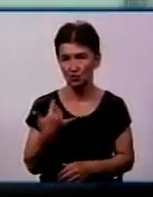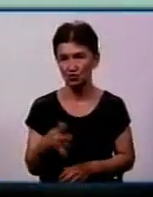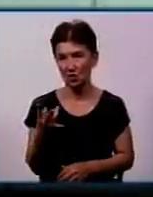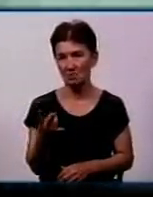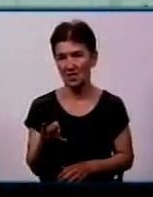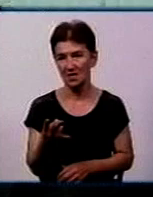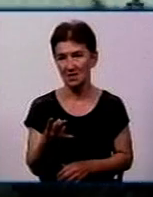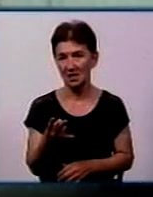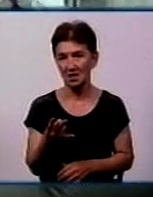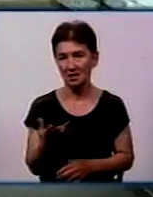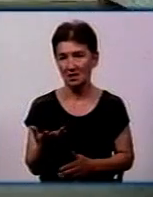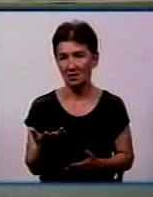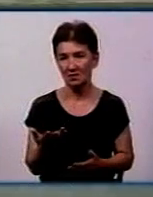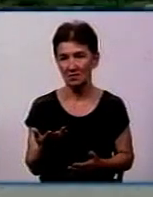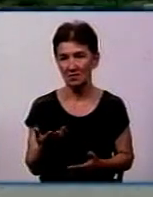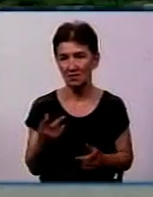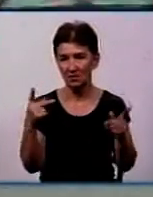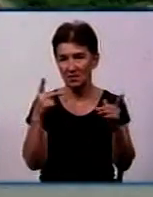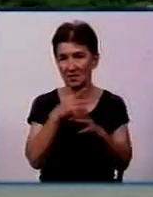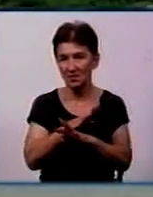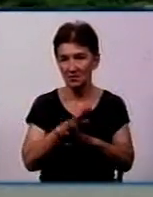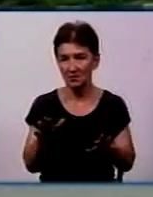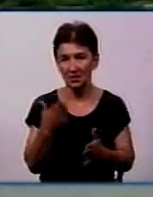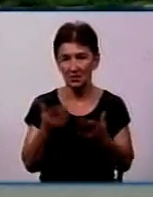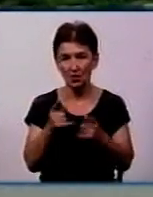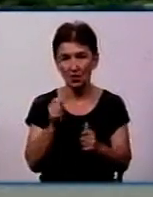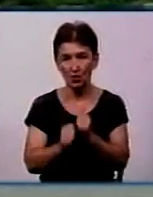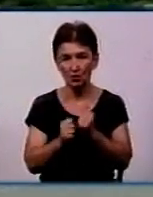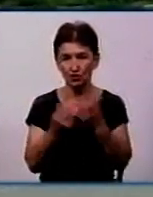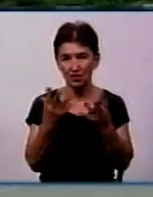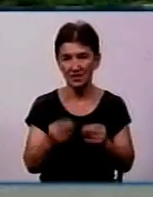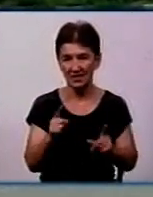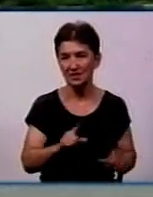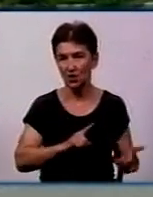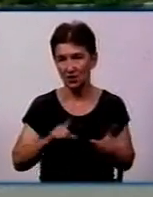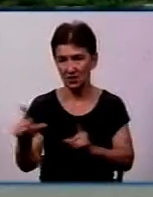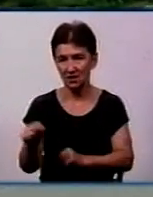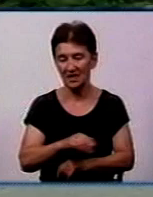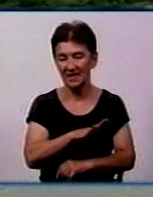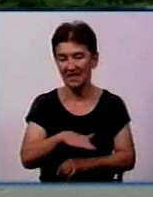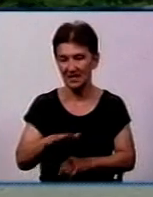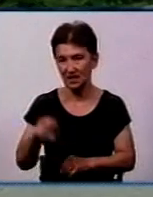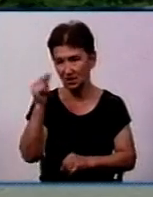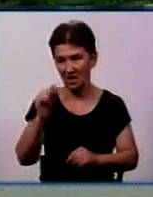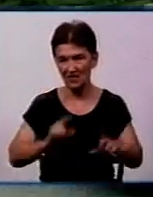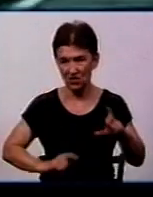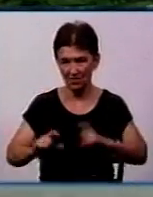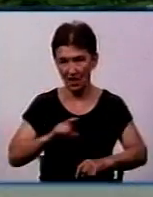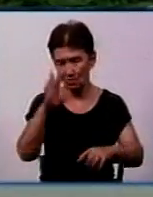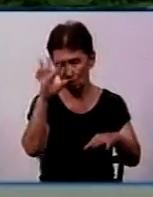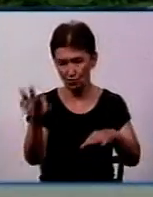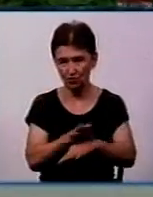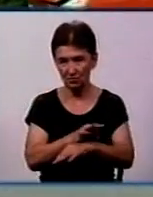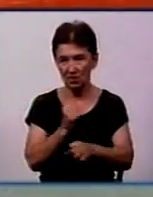Міський проїзд. Ну, неправильний. Якщо я кажу, я їду на роботу, їде дитина в університет і їде чоловік на